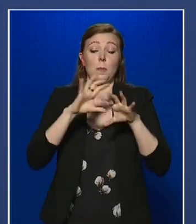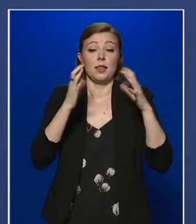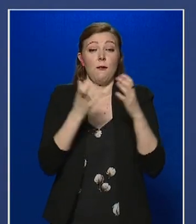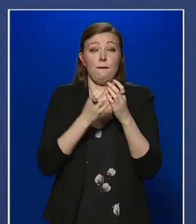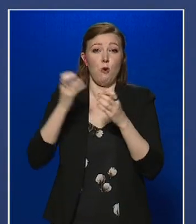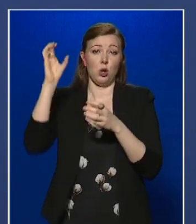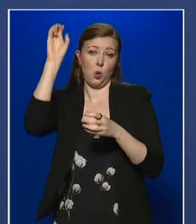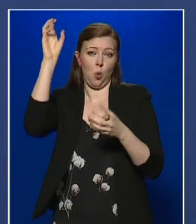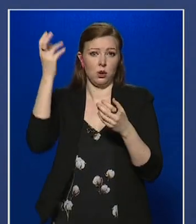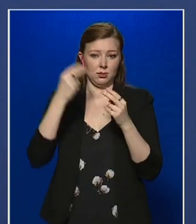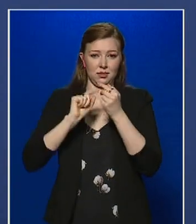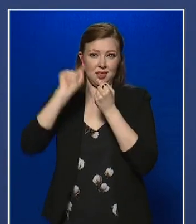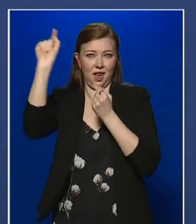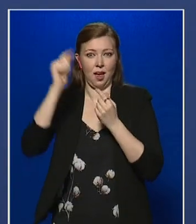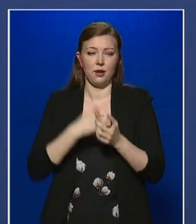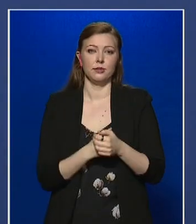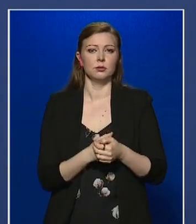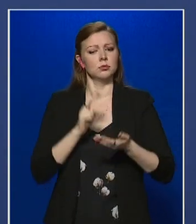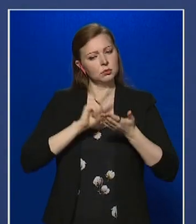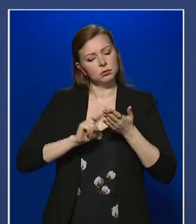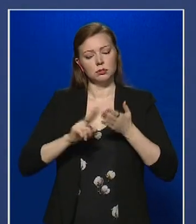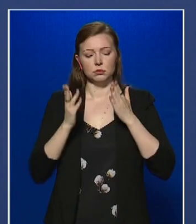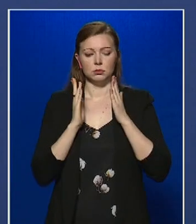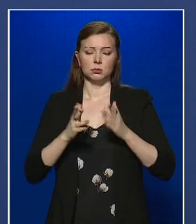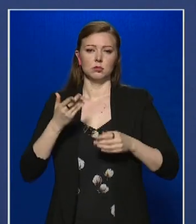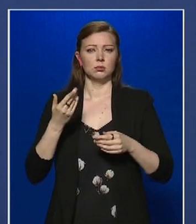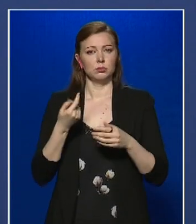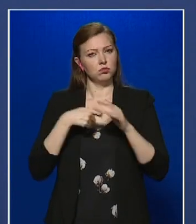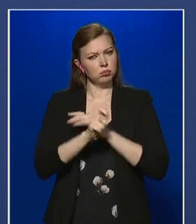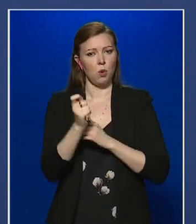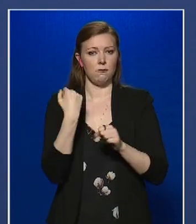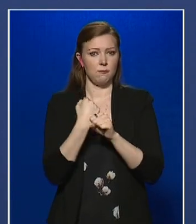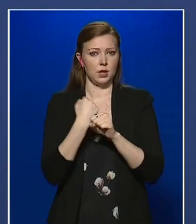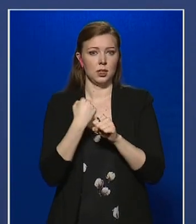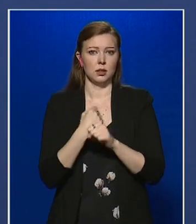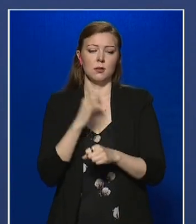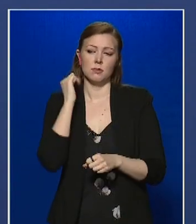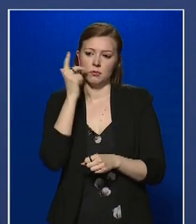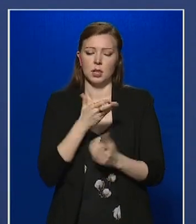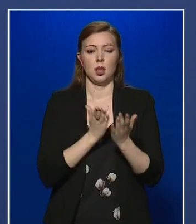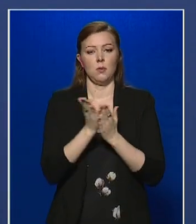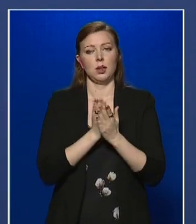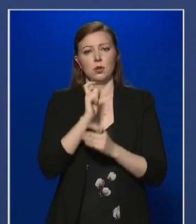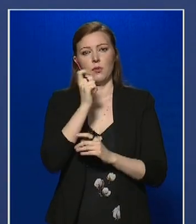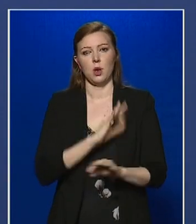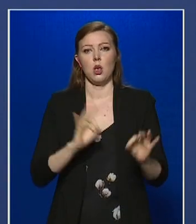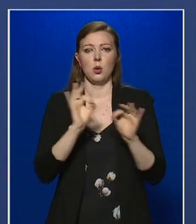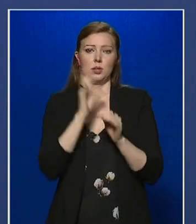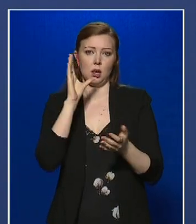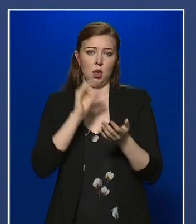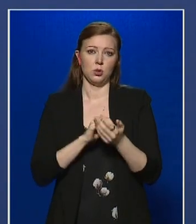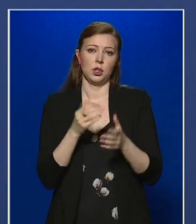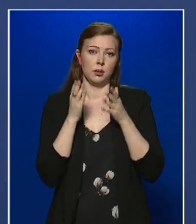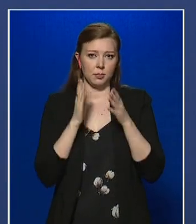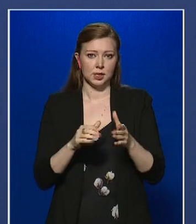Bajtársaim mindezt hivatástudattal, professzionális színvonalon teszik, ezzel is minden egyes nap megszolgálva Magyarország lakosságának a bizalmát,